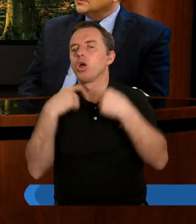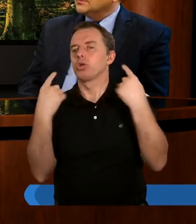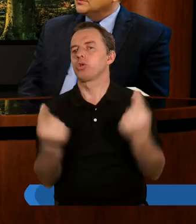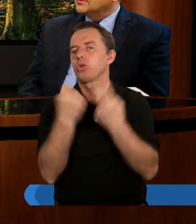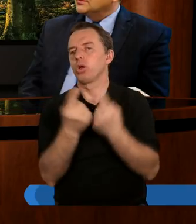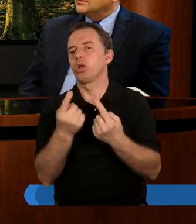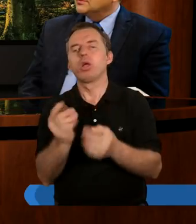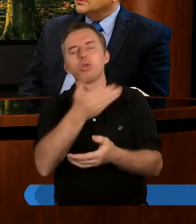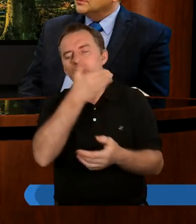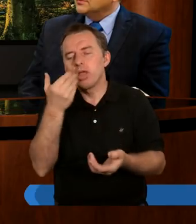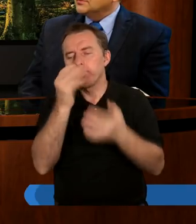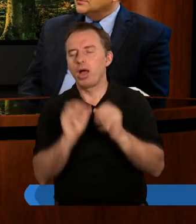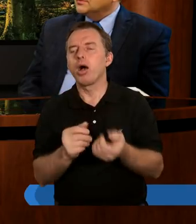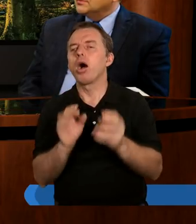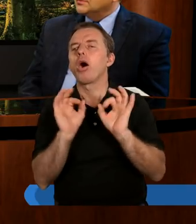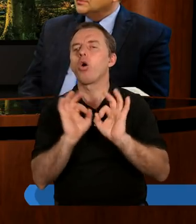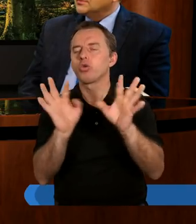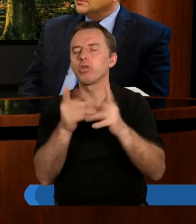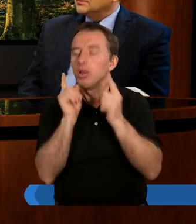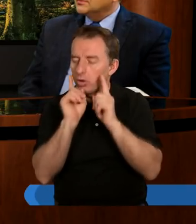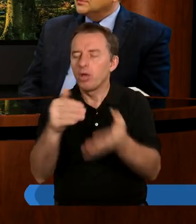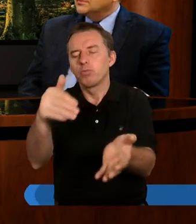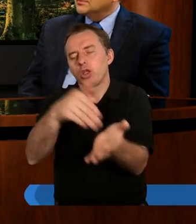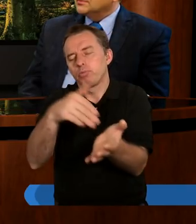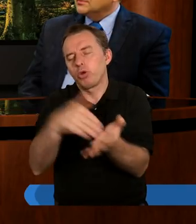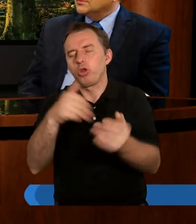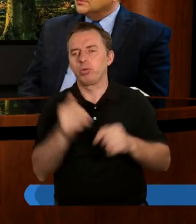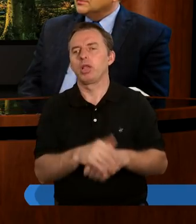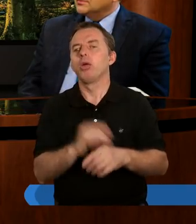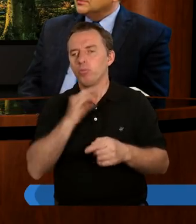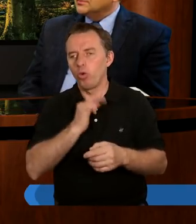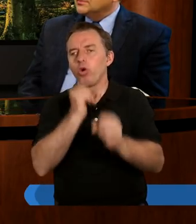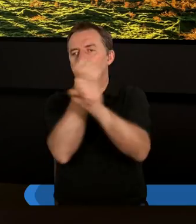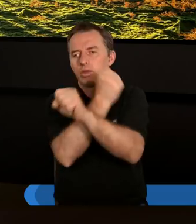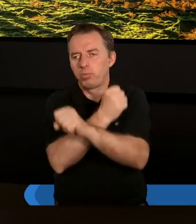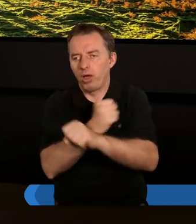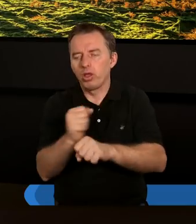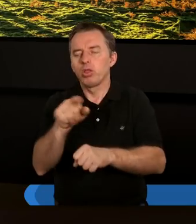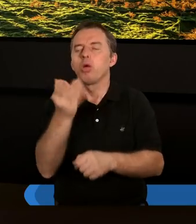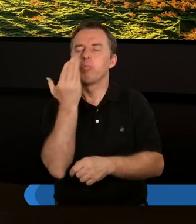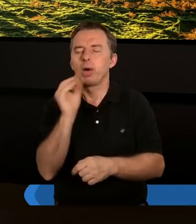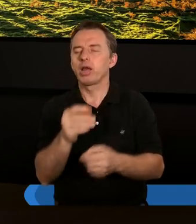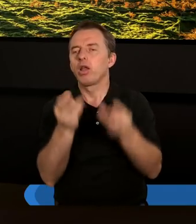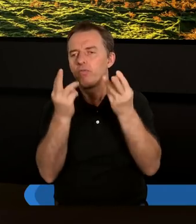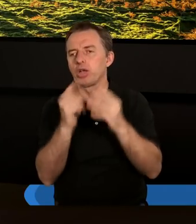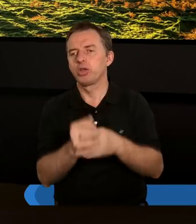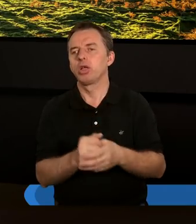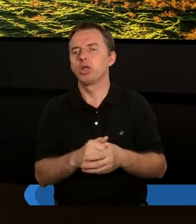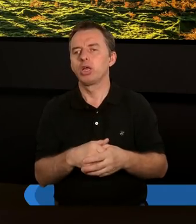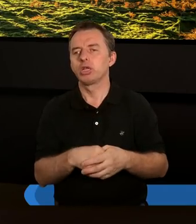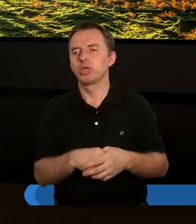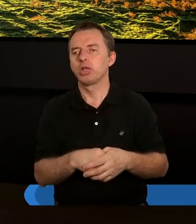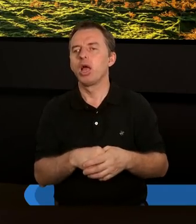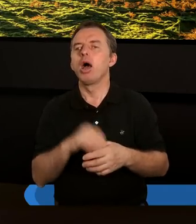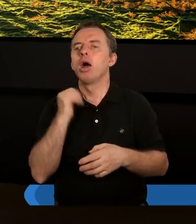sytuacji wydaje się niemal oczywiste. Postąp tak, jak postąpiłby twój Zbawiciel i to jest bardzo ciekawe, dlatego, że